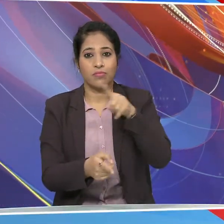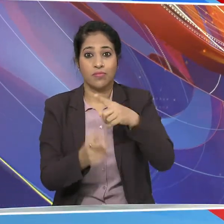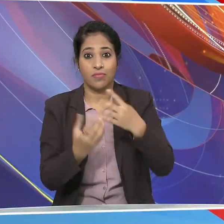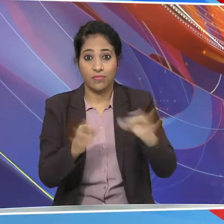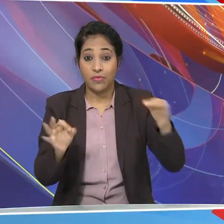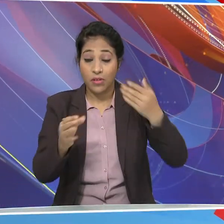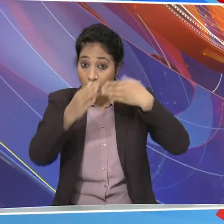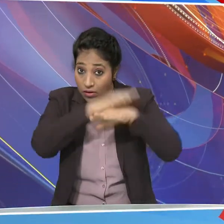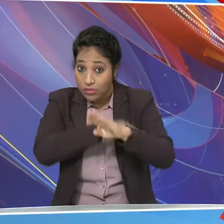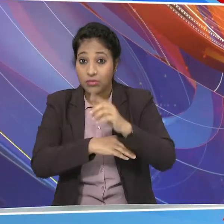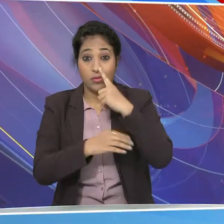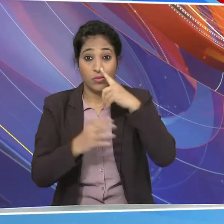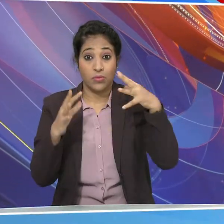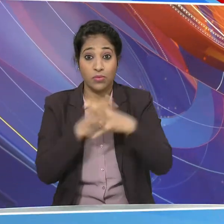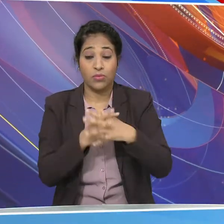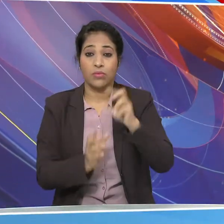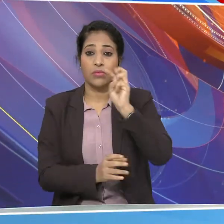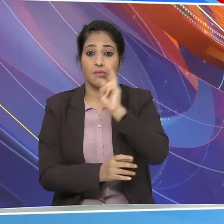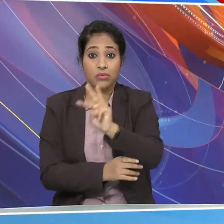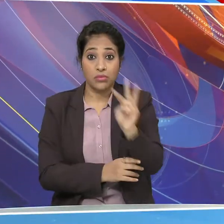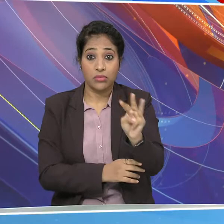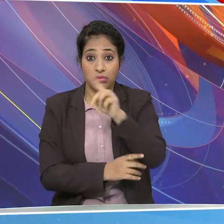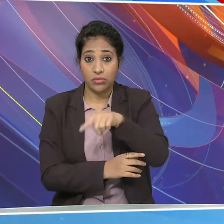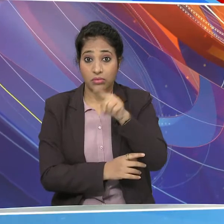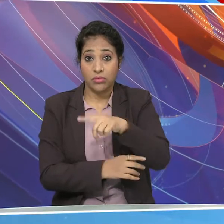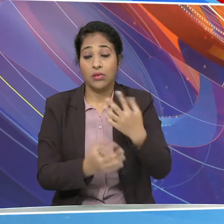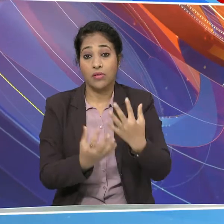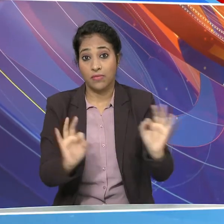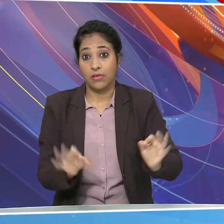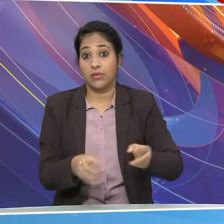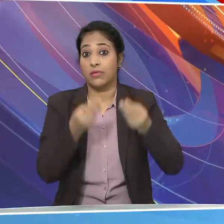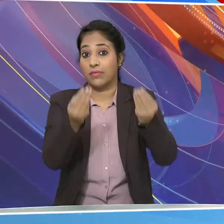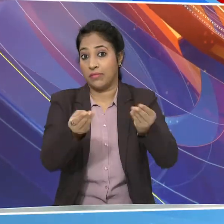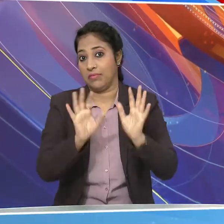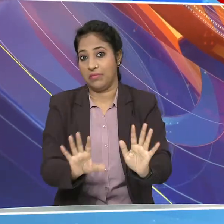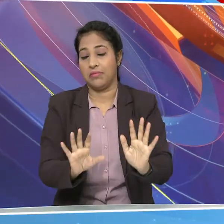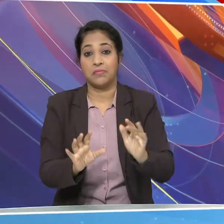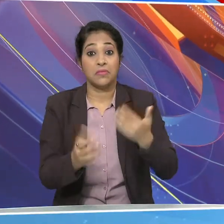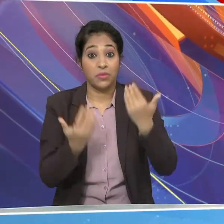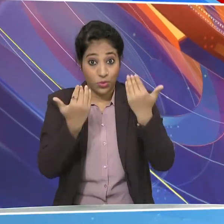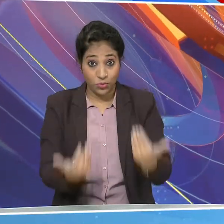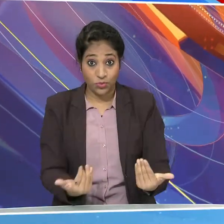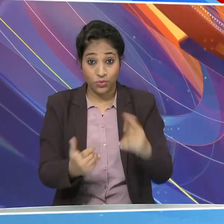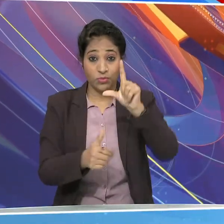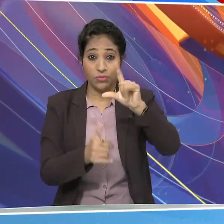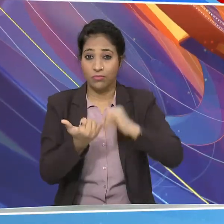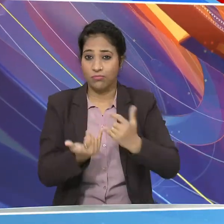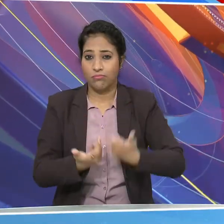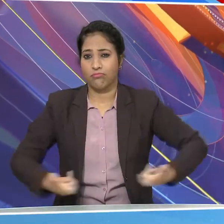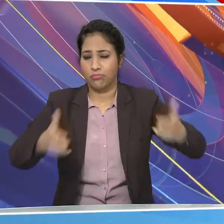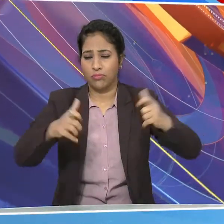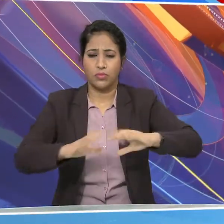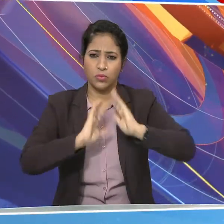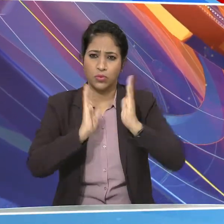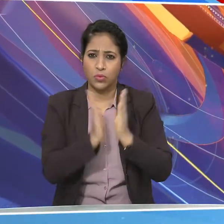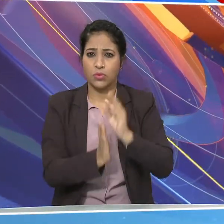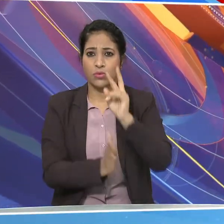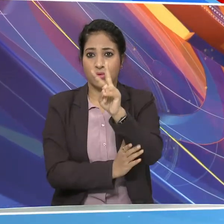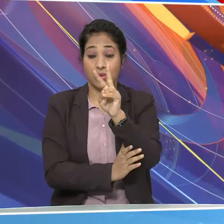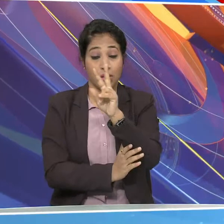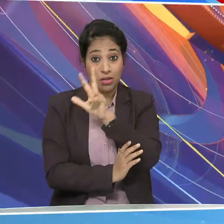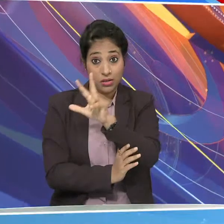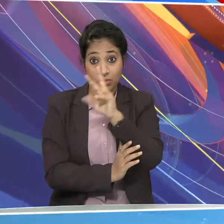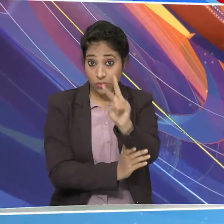के भीतर ही महिलाओं के लिए 33 प्रतीशत आरक्षन का प्रावधान होगा वर्तमान लोकसभा में कुल 82 महिला